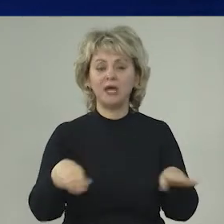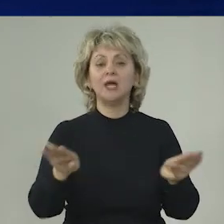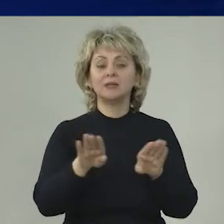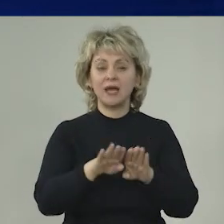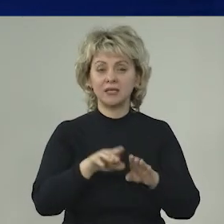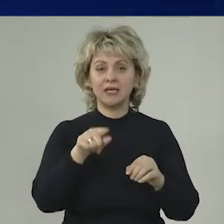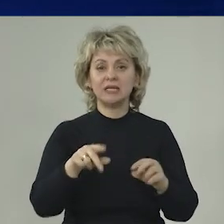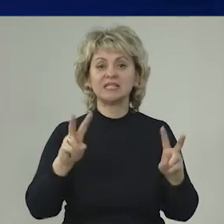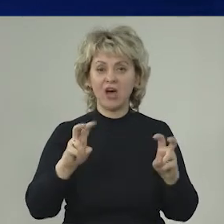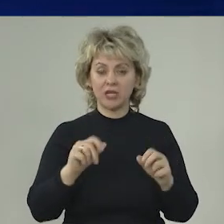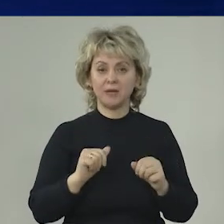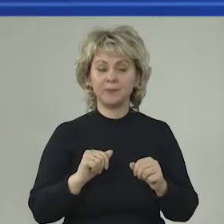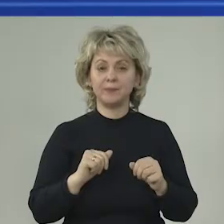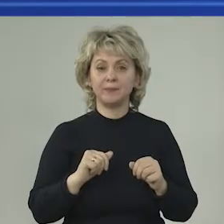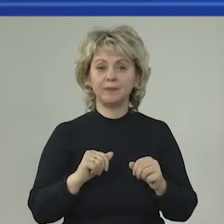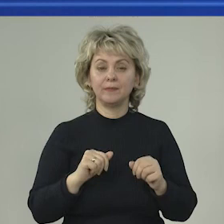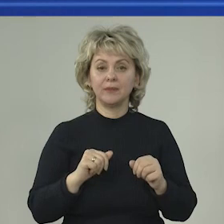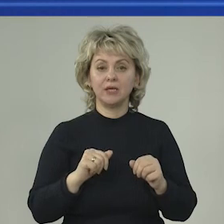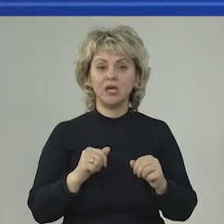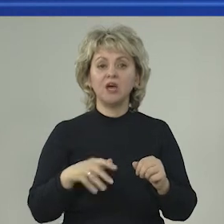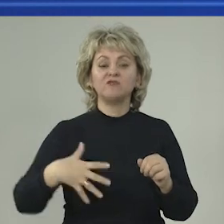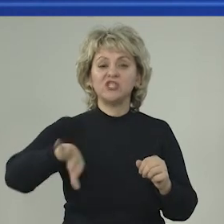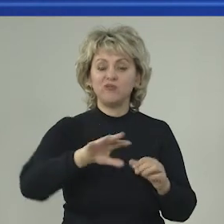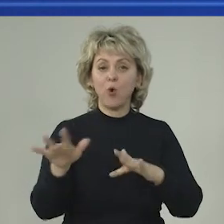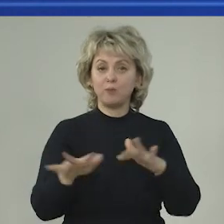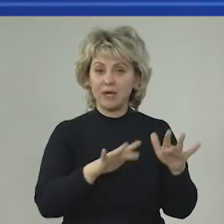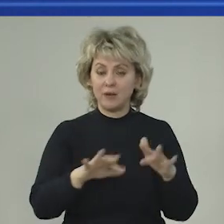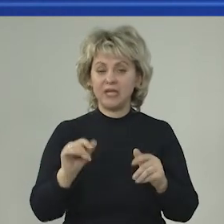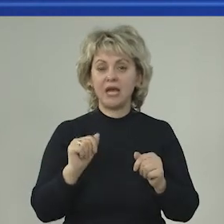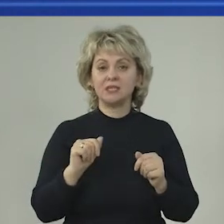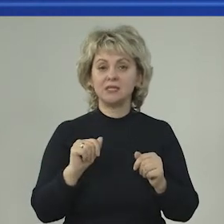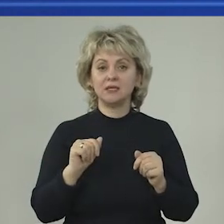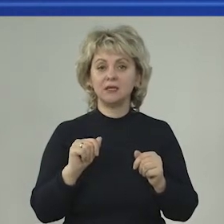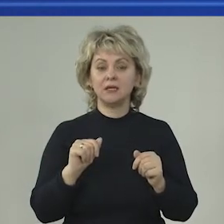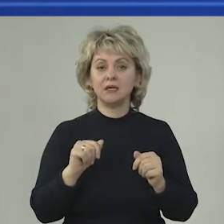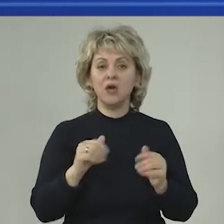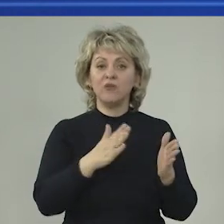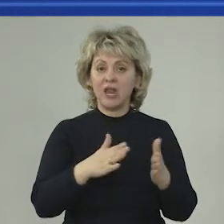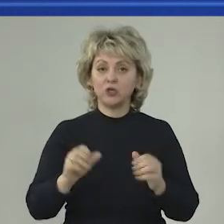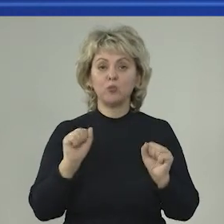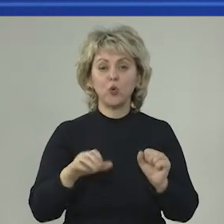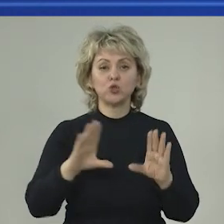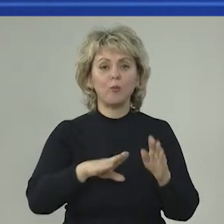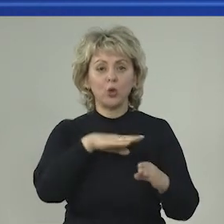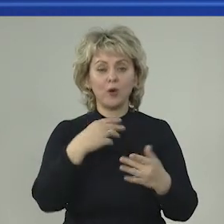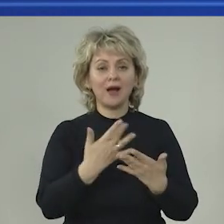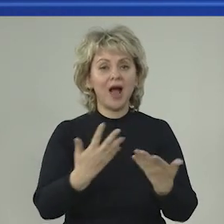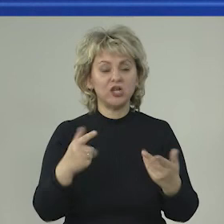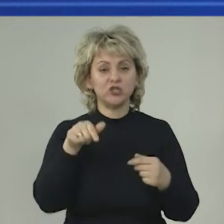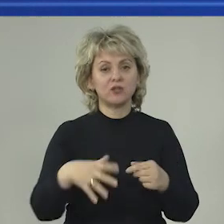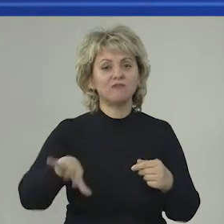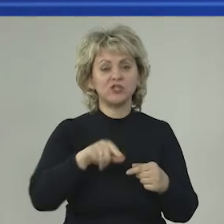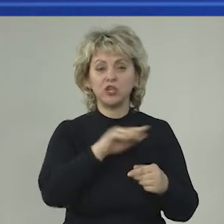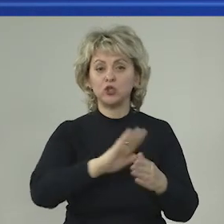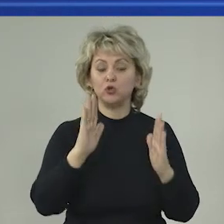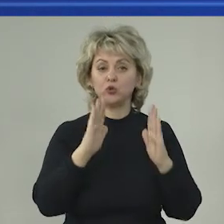такие звания. Всего мероприятий вряд ли можно учесть большого количества, потому